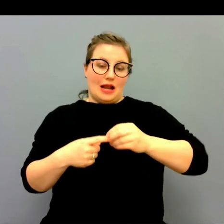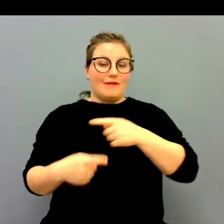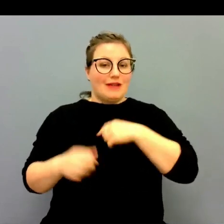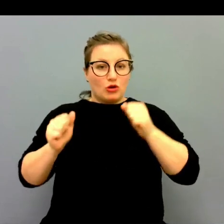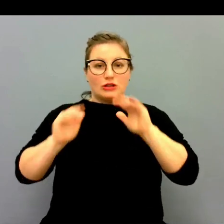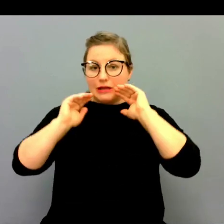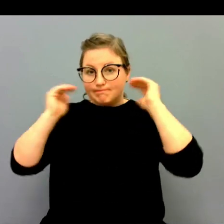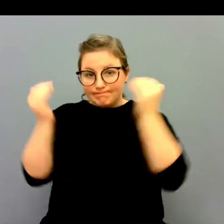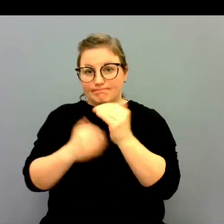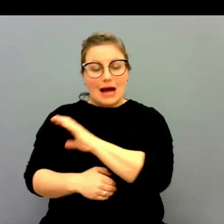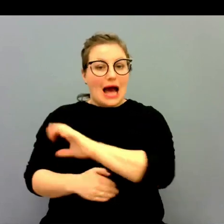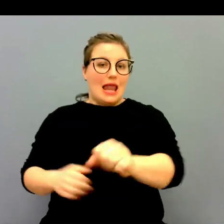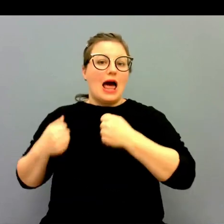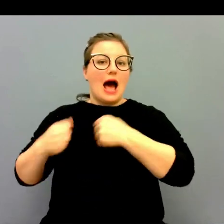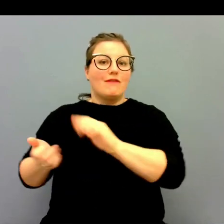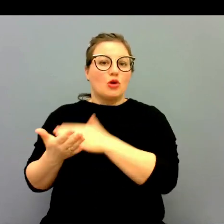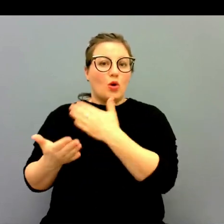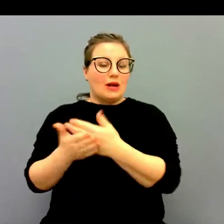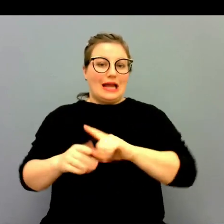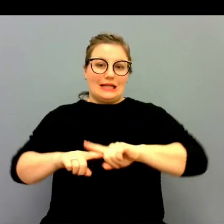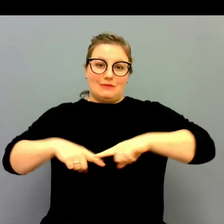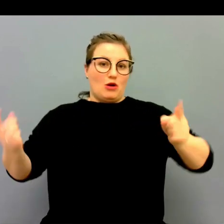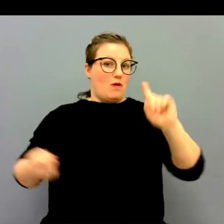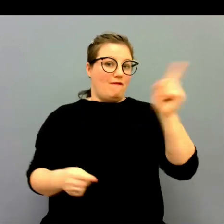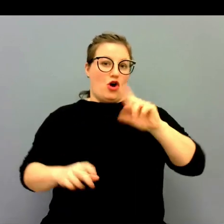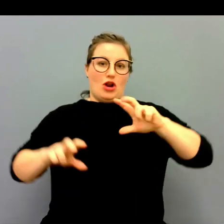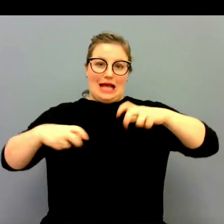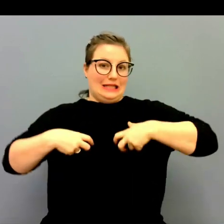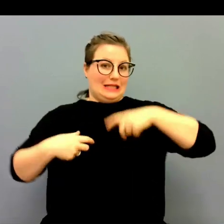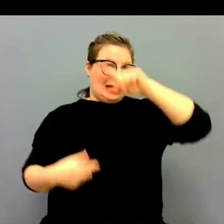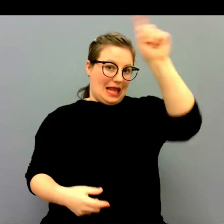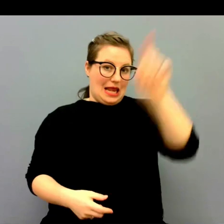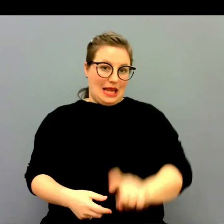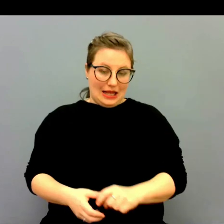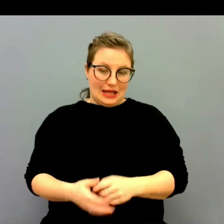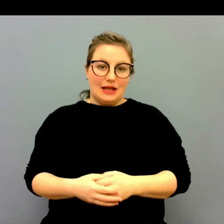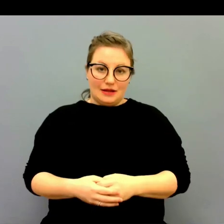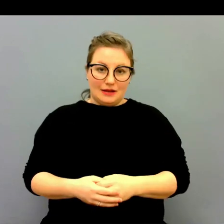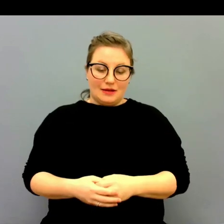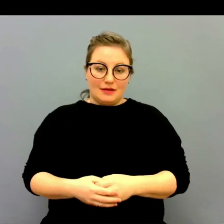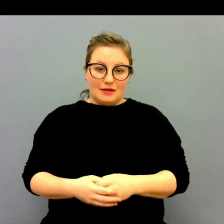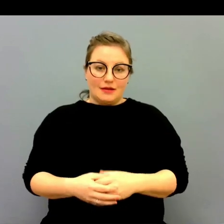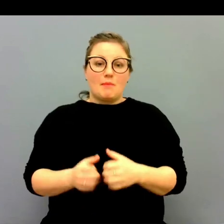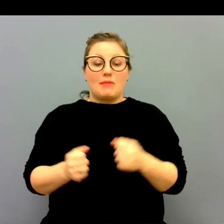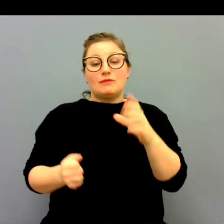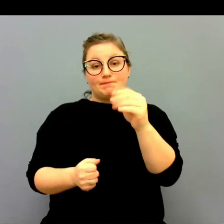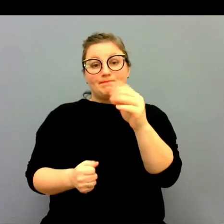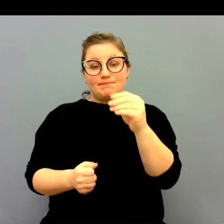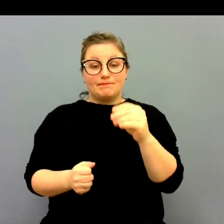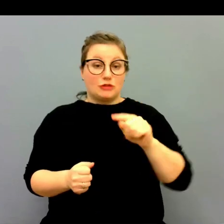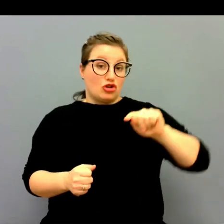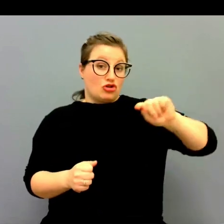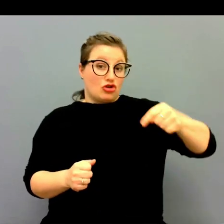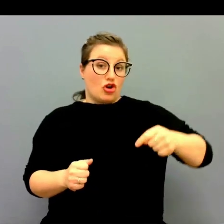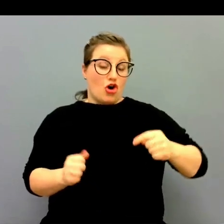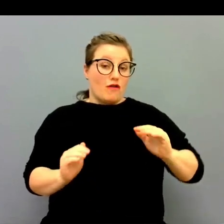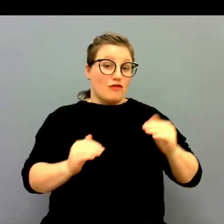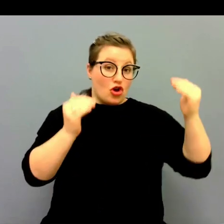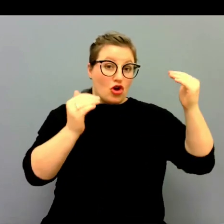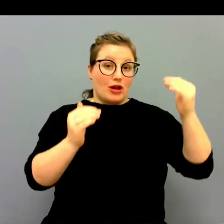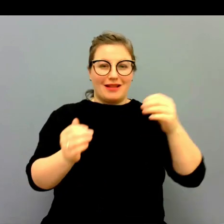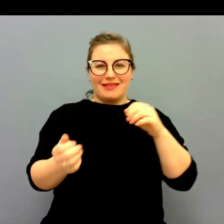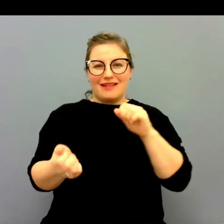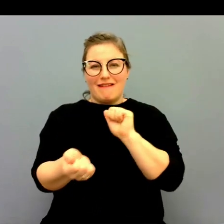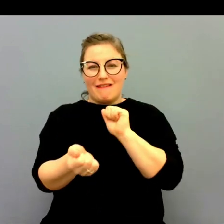behöver värna alla aktiva tolkar oavsett vart man har sin anställning. Men att det är ökade krav på